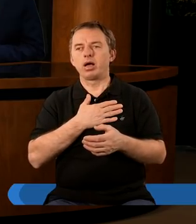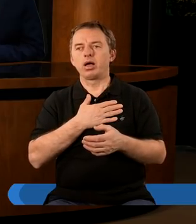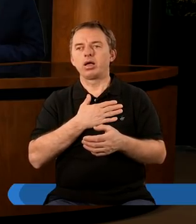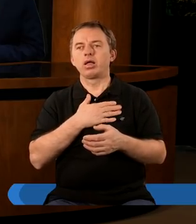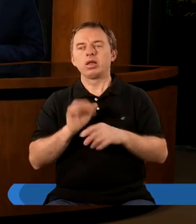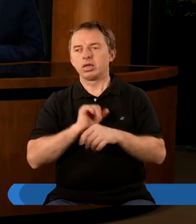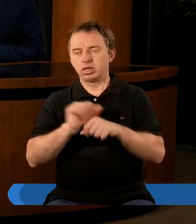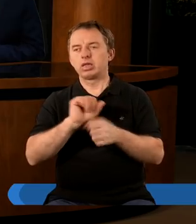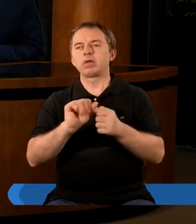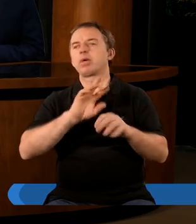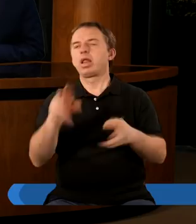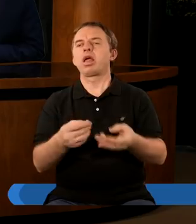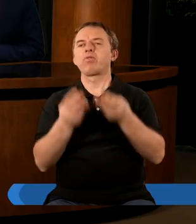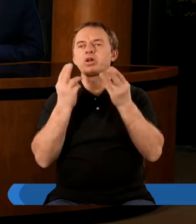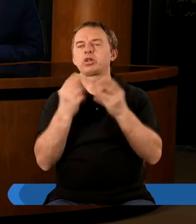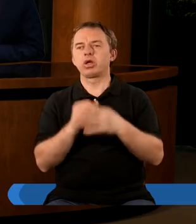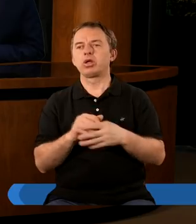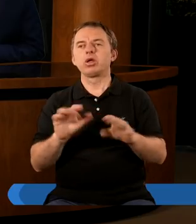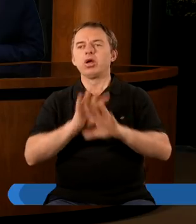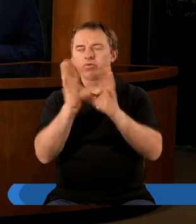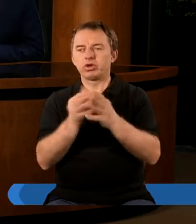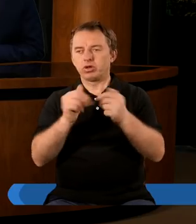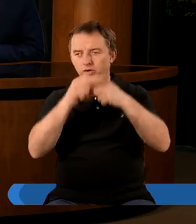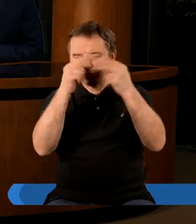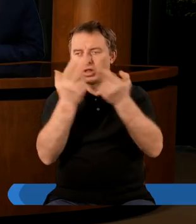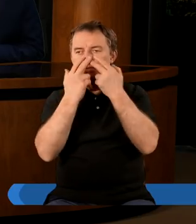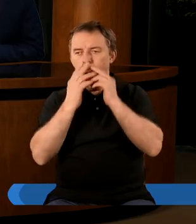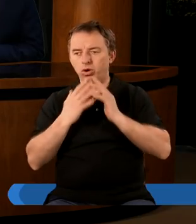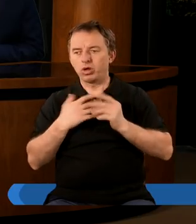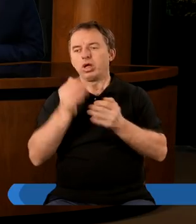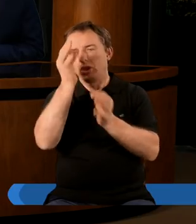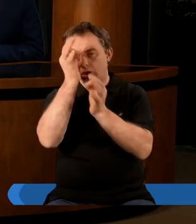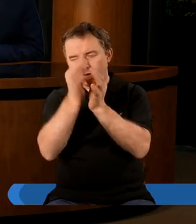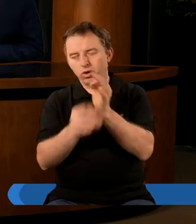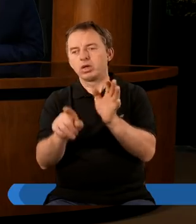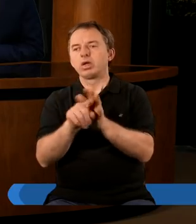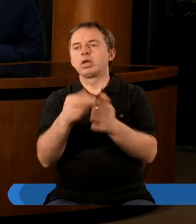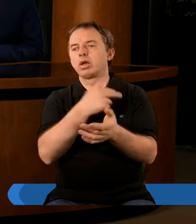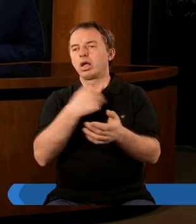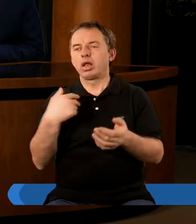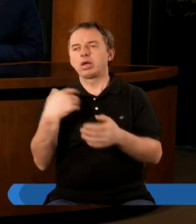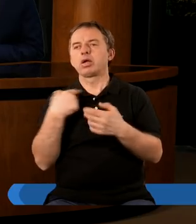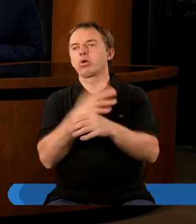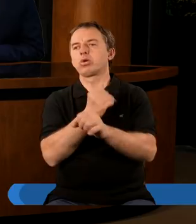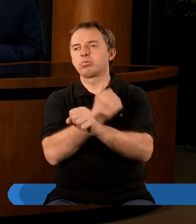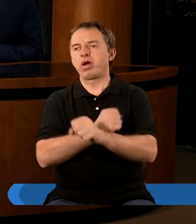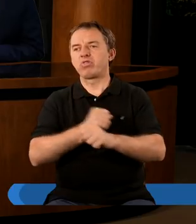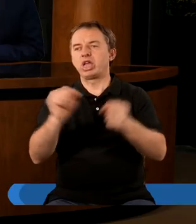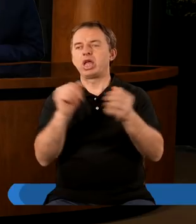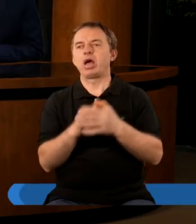jesteśmy najważniejsi, tak? Po prostu wszystko, co się dzieje w niebie, koncentruje się dokładnie na nas, na naszym zbawieniu.